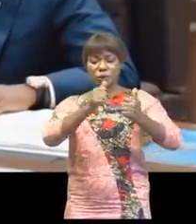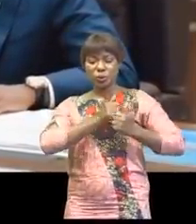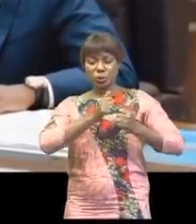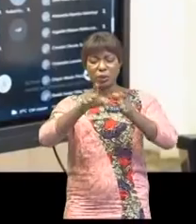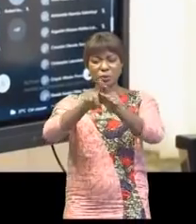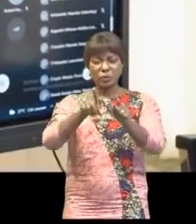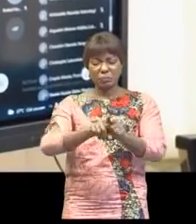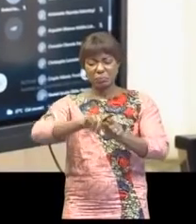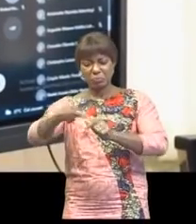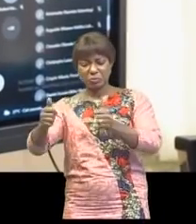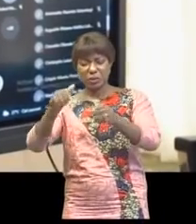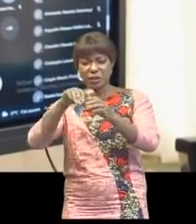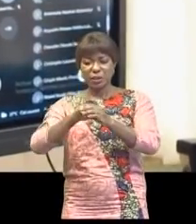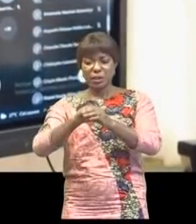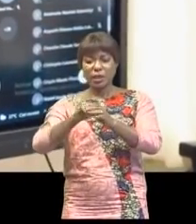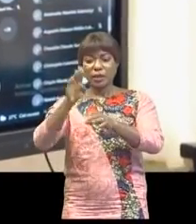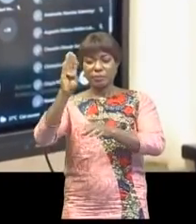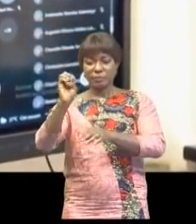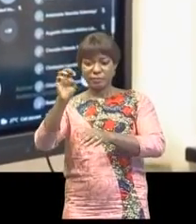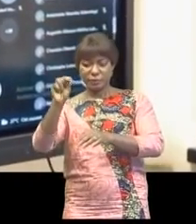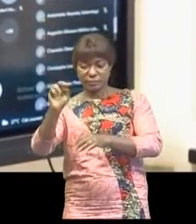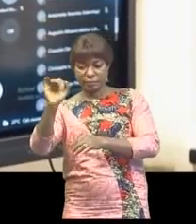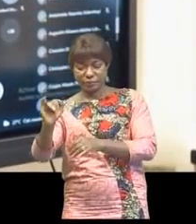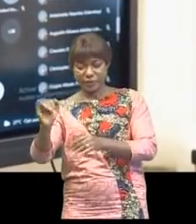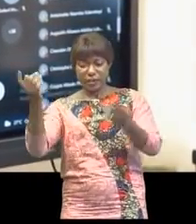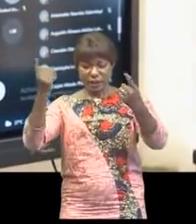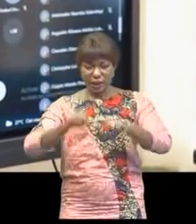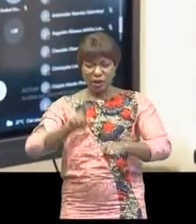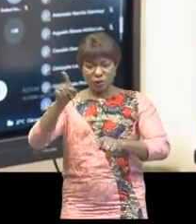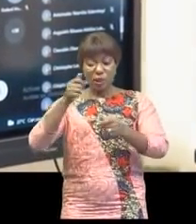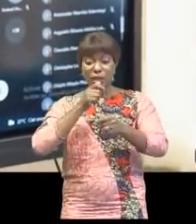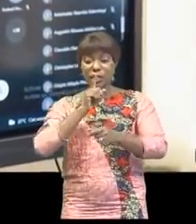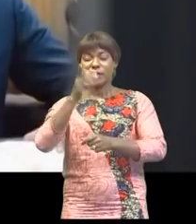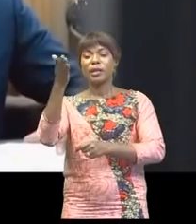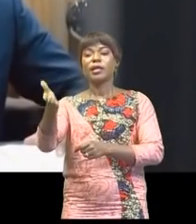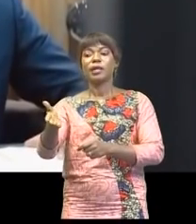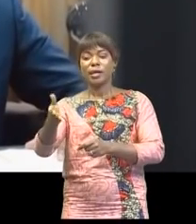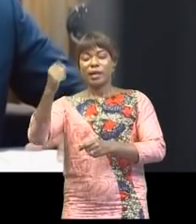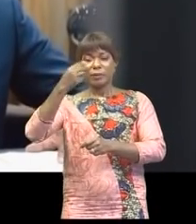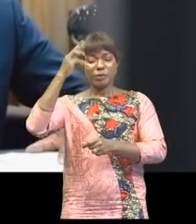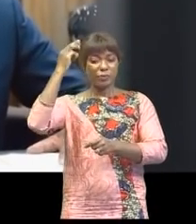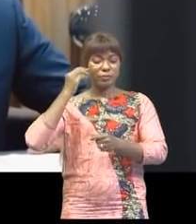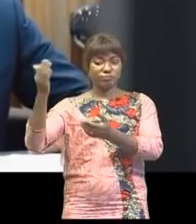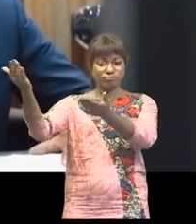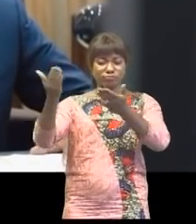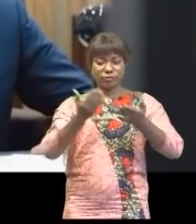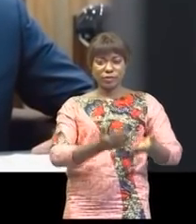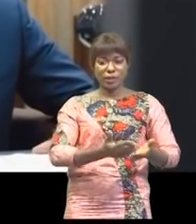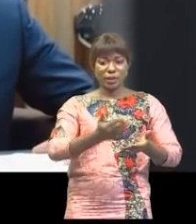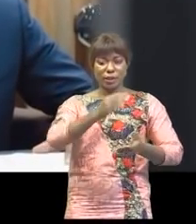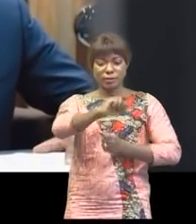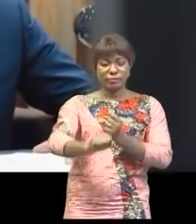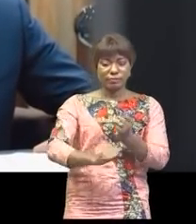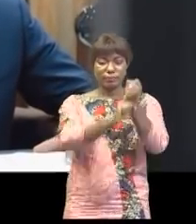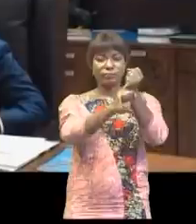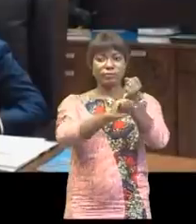établies à Béni. Durant son séjour, le Premier ministre a tenu à apporter les soutiens